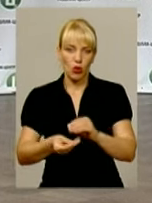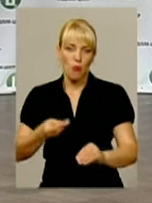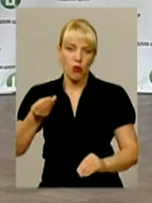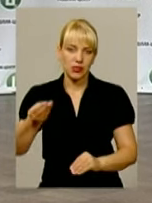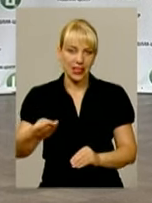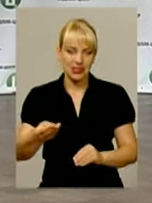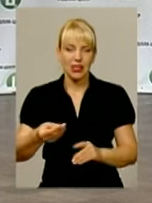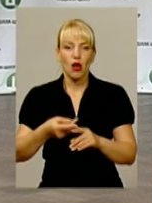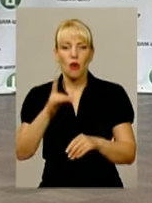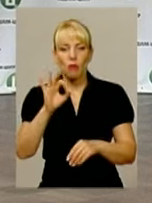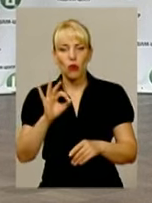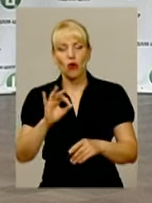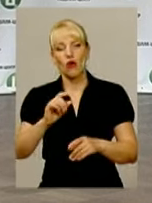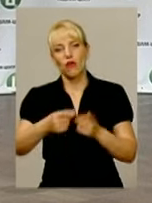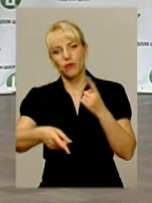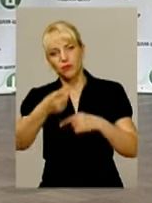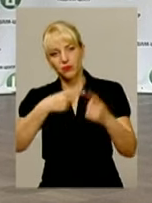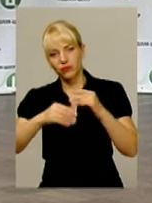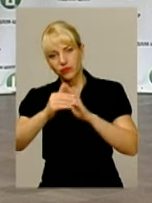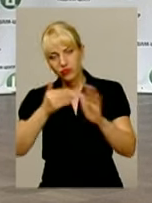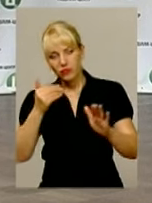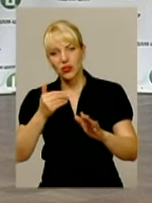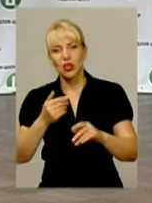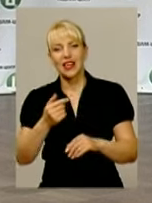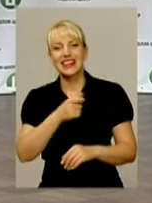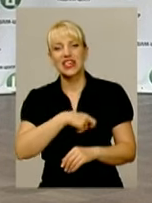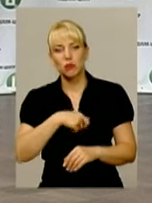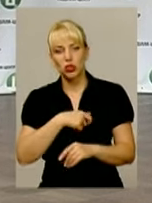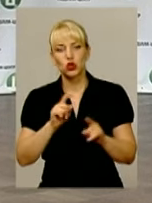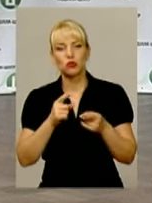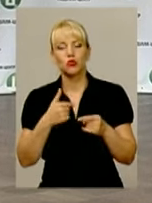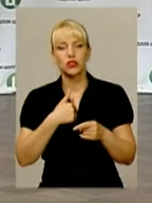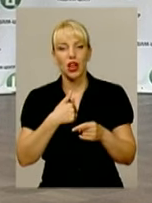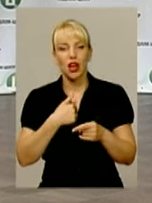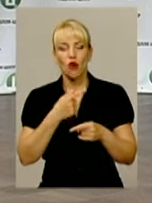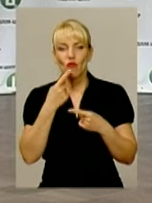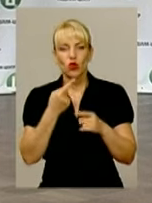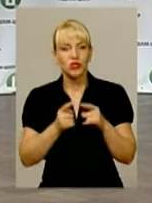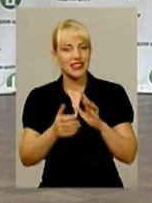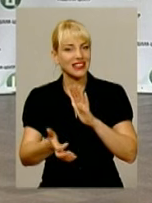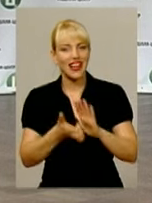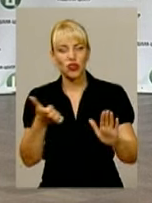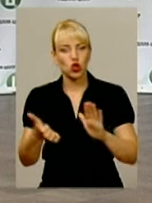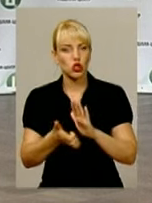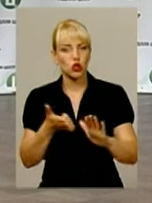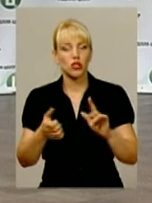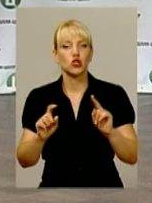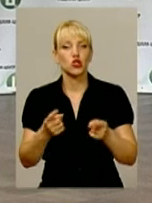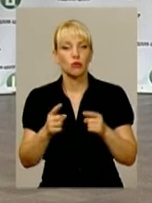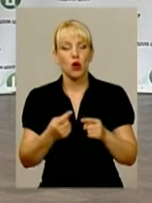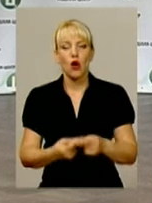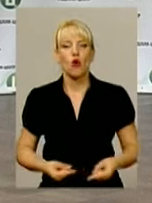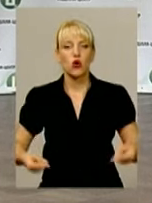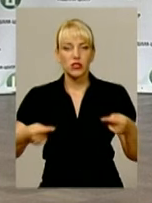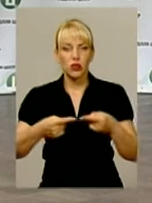іншого депутата. Але, чому, як кажу, тут ще досить недосконалий цей крок, остаточне рішення